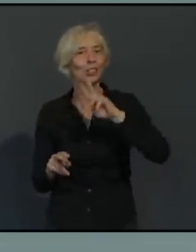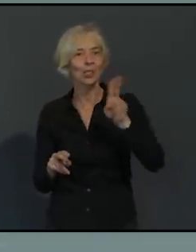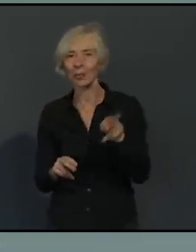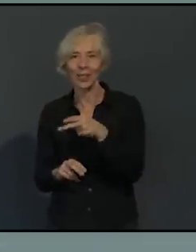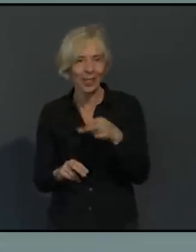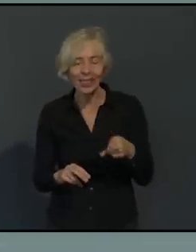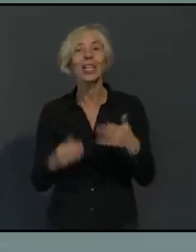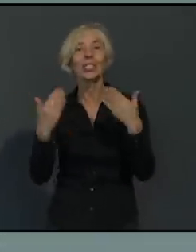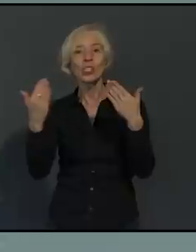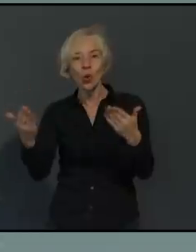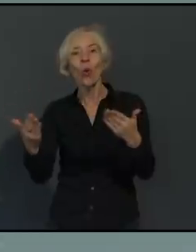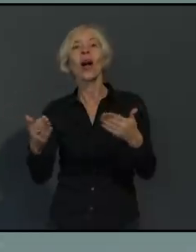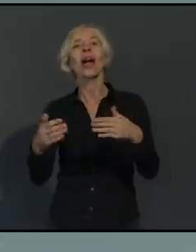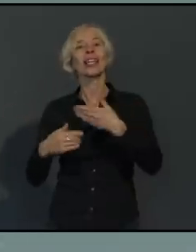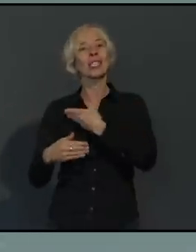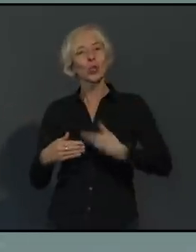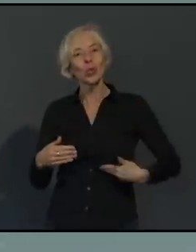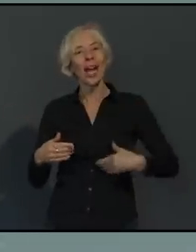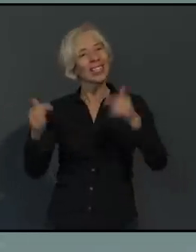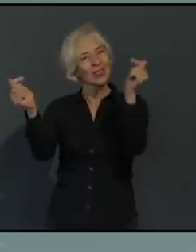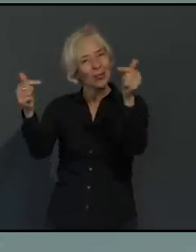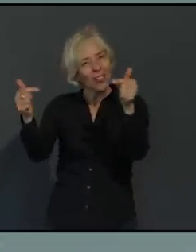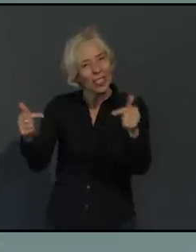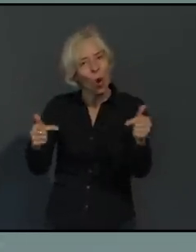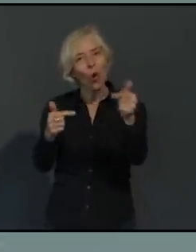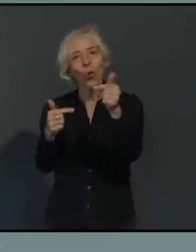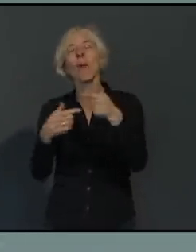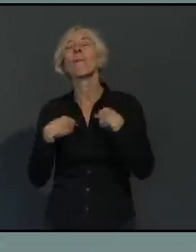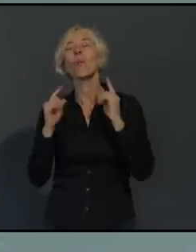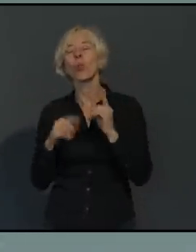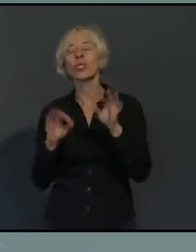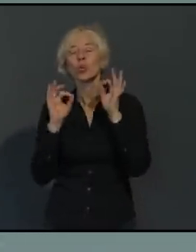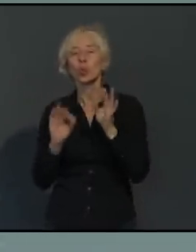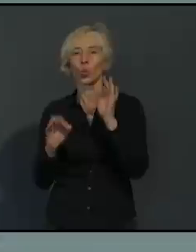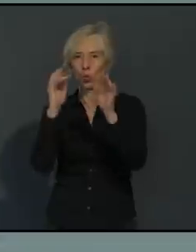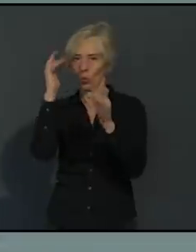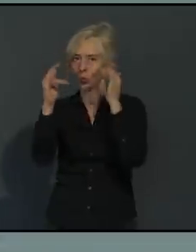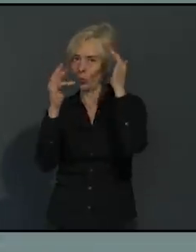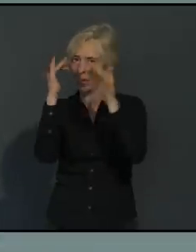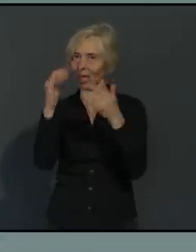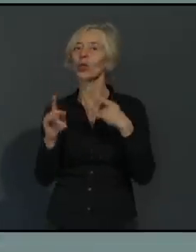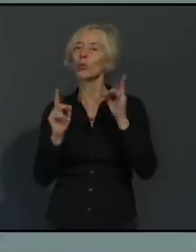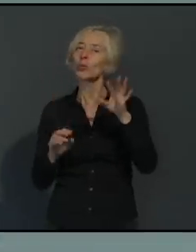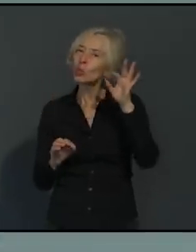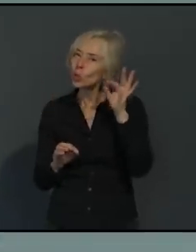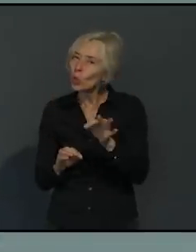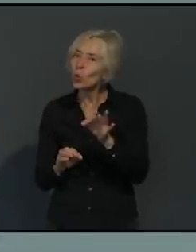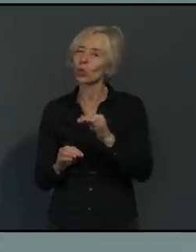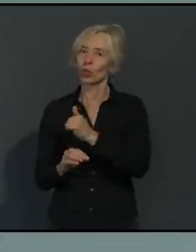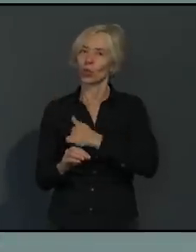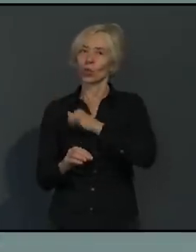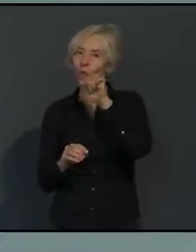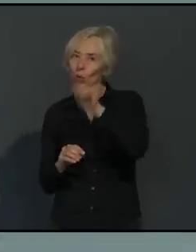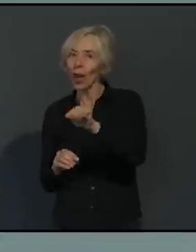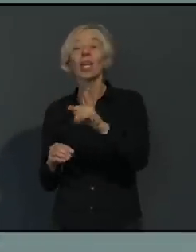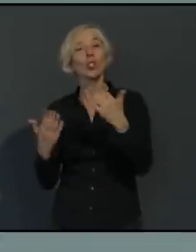ärztliche Versorgung aussieht. Und eben um diese ärztliche Versorgung für alle, für wirklich alle auch weiterhin gewährleisten zu